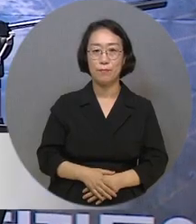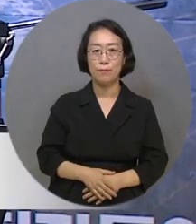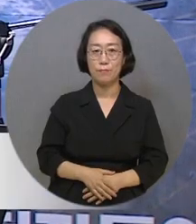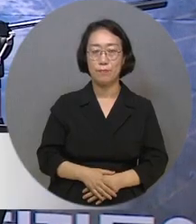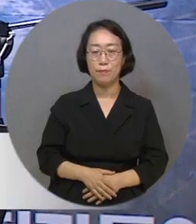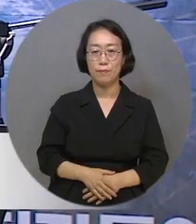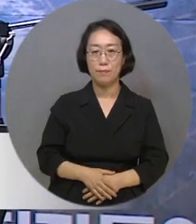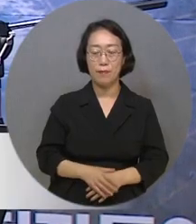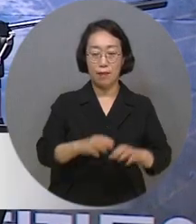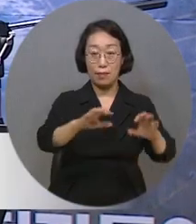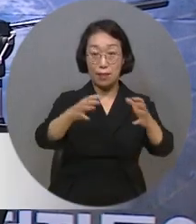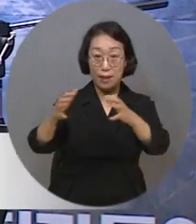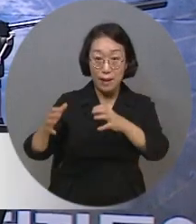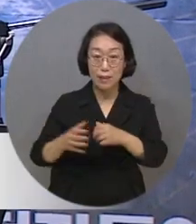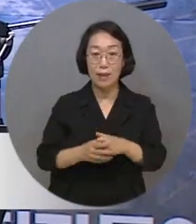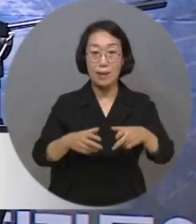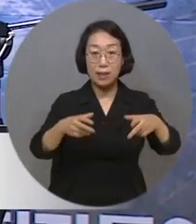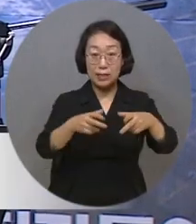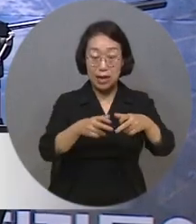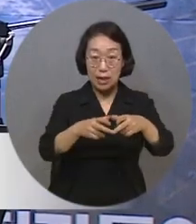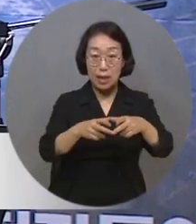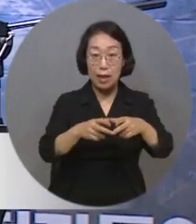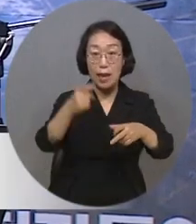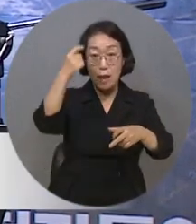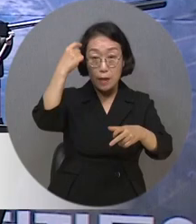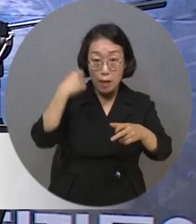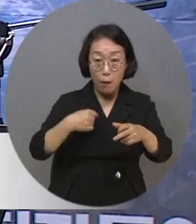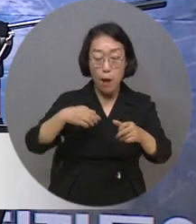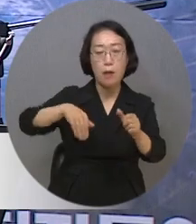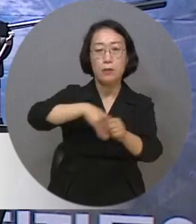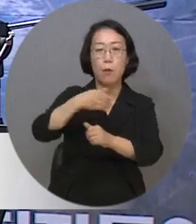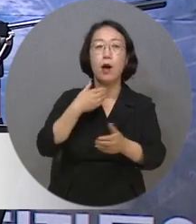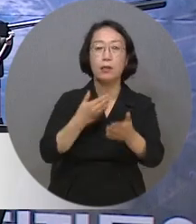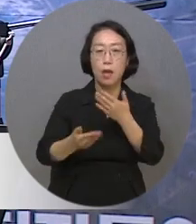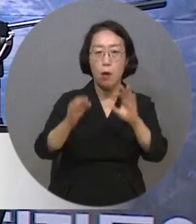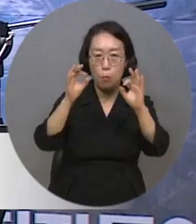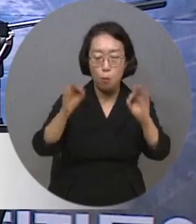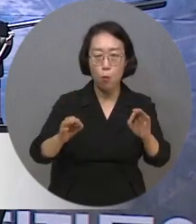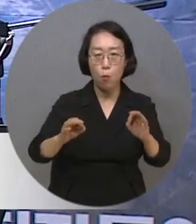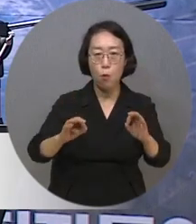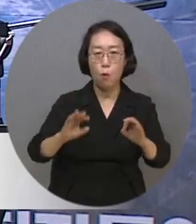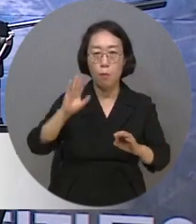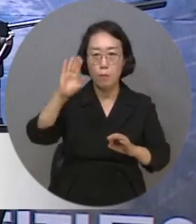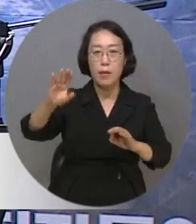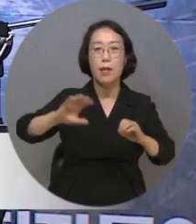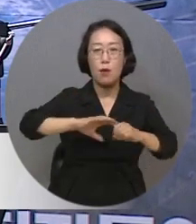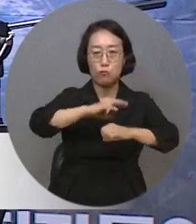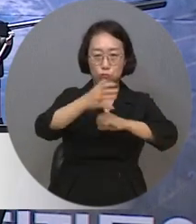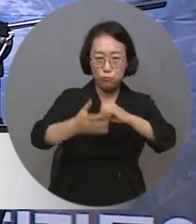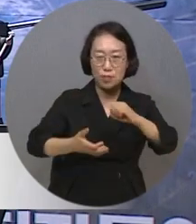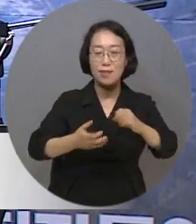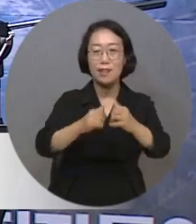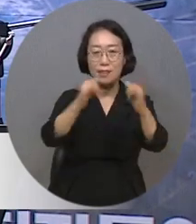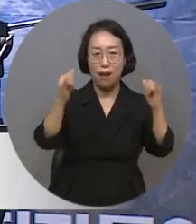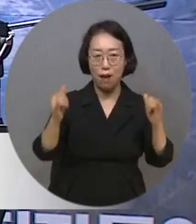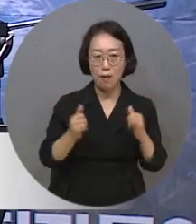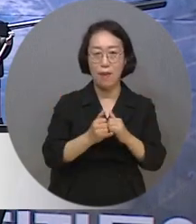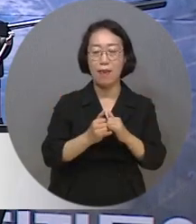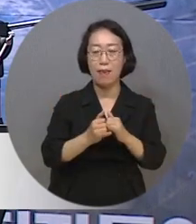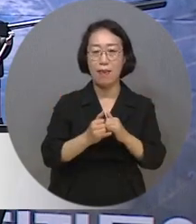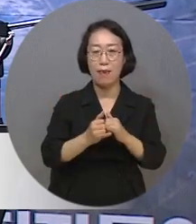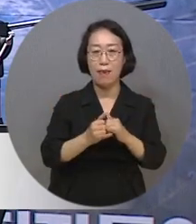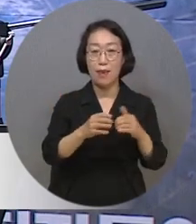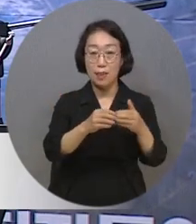각 국가의 장애 현실을 몸소 체험하고 미래 국제사회 리더를 향한 새로운 출발선에서